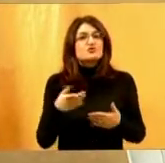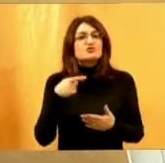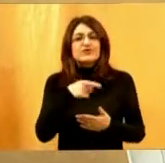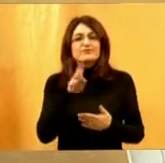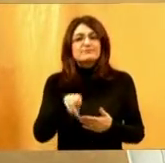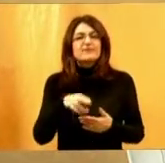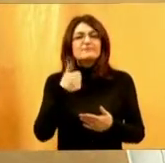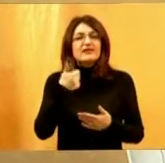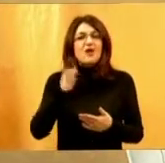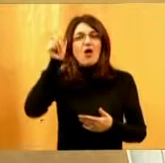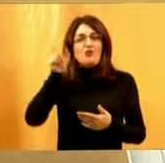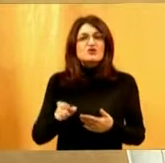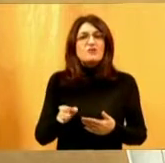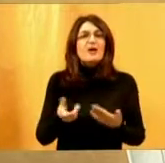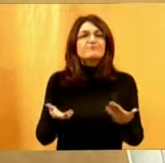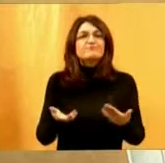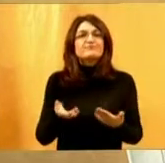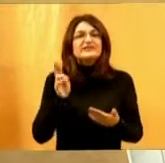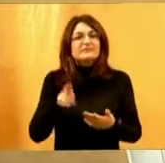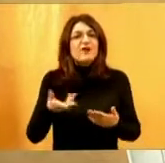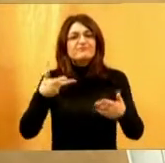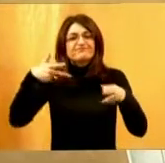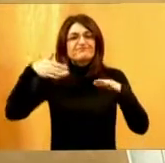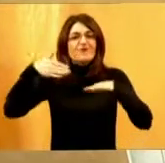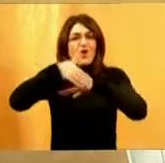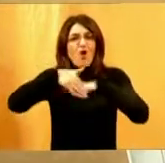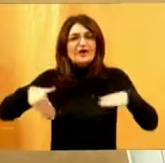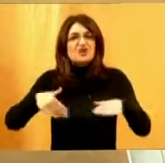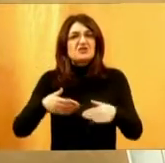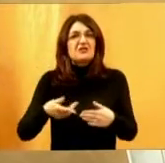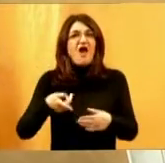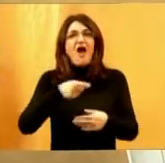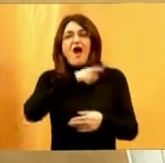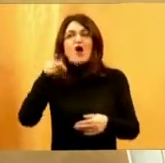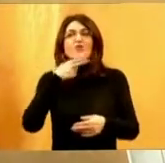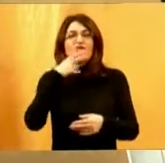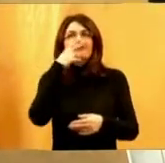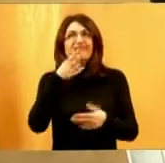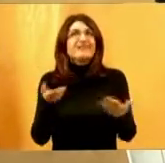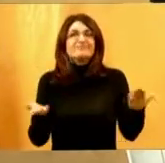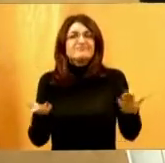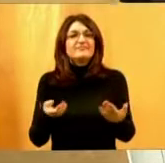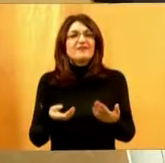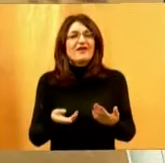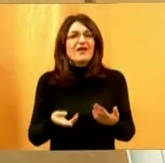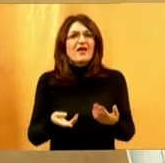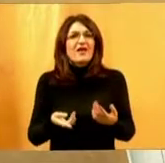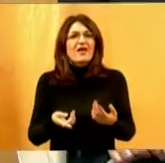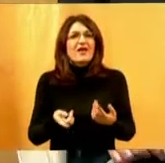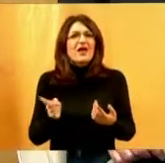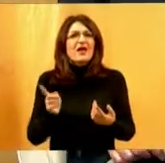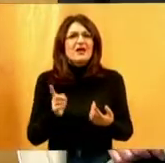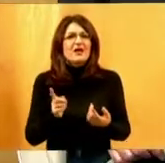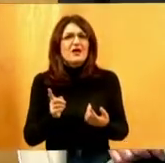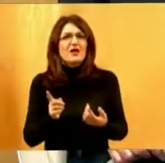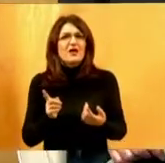suočava jedna osoba koja, eto, ima ograničenja koja za vas ne znače ništa. Jer svaki dan vidite... ne može se reći da ne znače